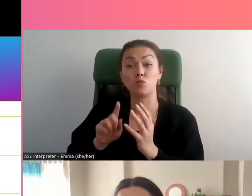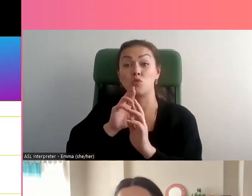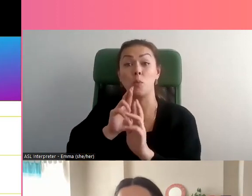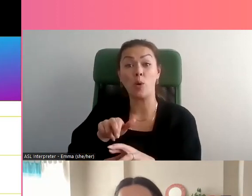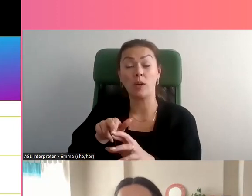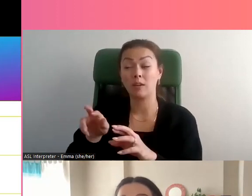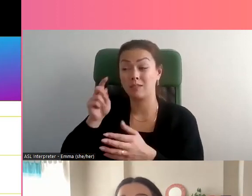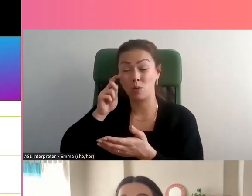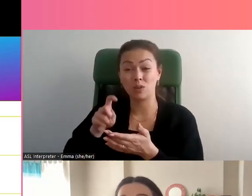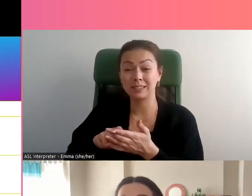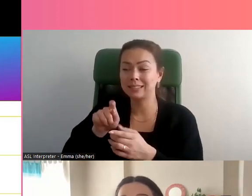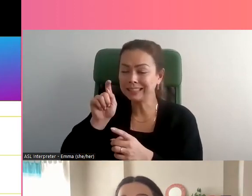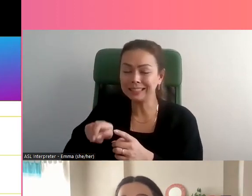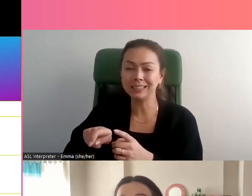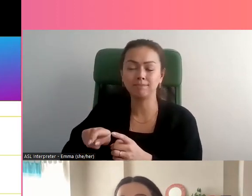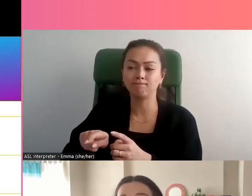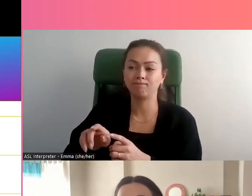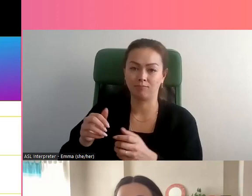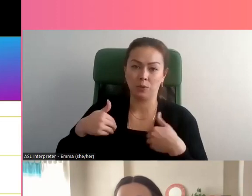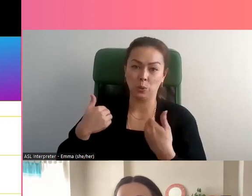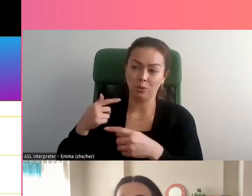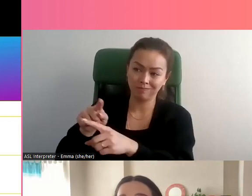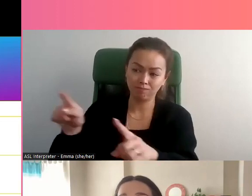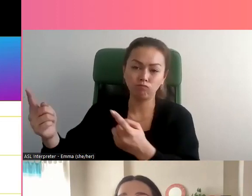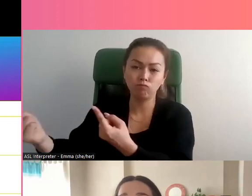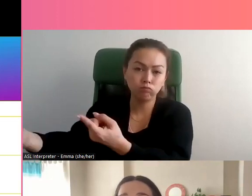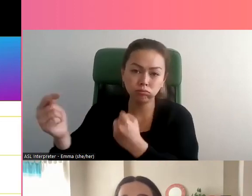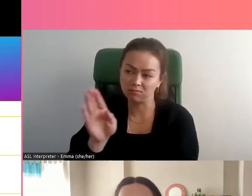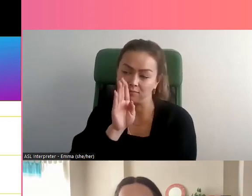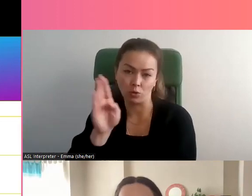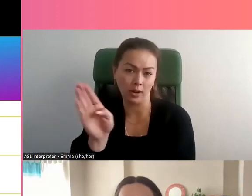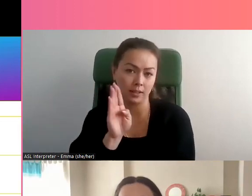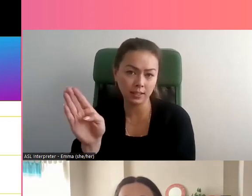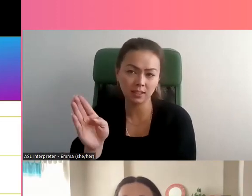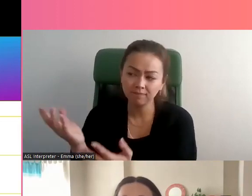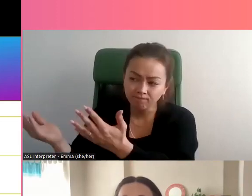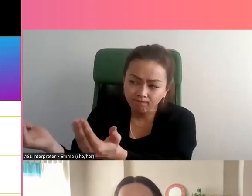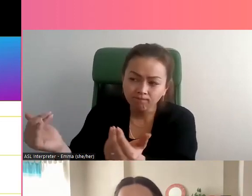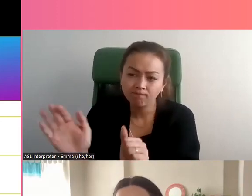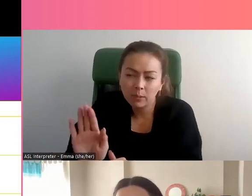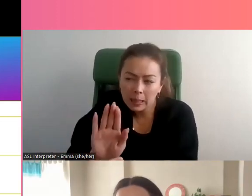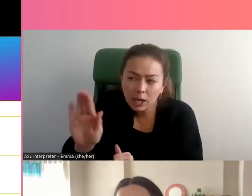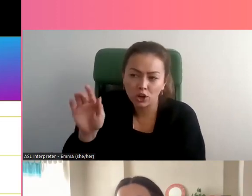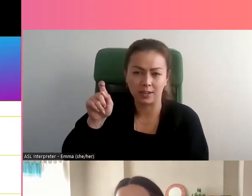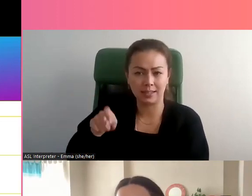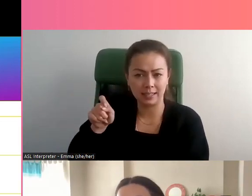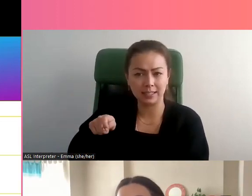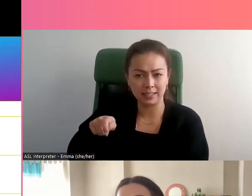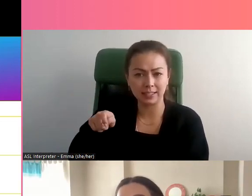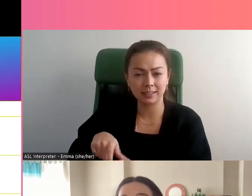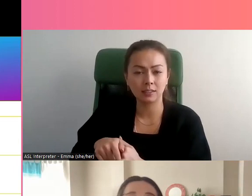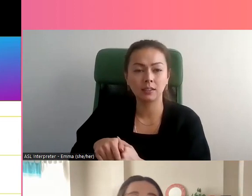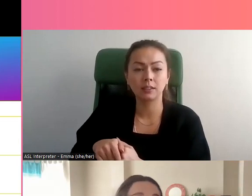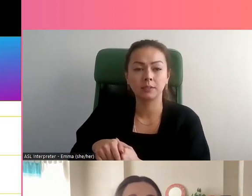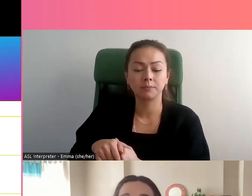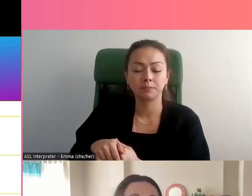voix des jeunes directement. Nous devons savoir ce qu'ils veulent et nous devons pouvoir les aider à combler les lacunes en matière de ressources et de soutien.